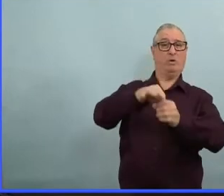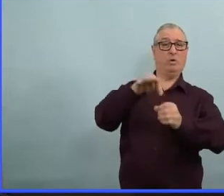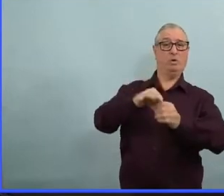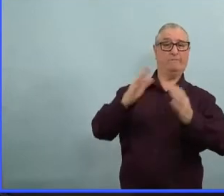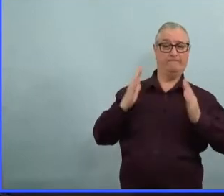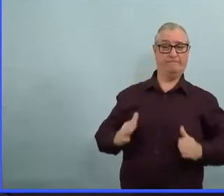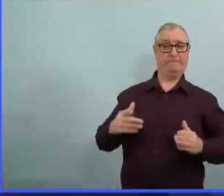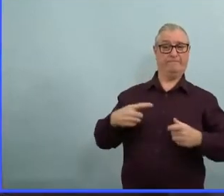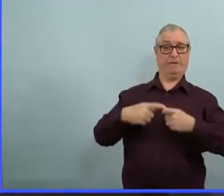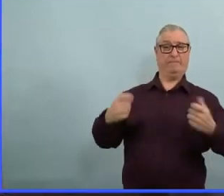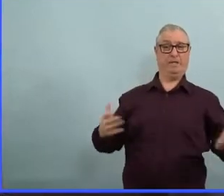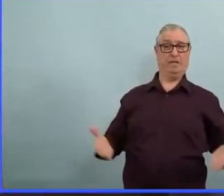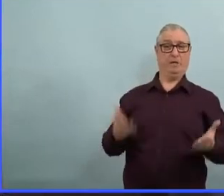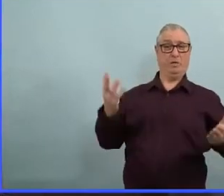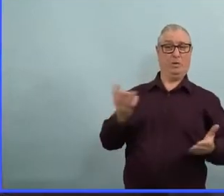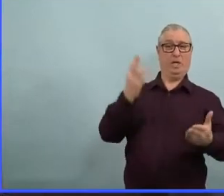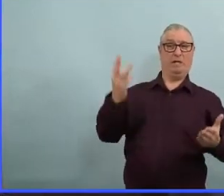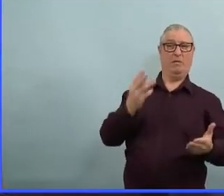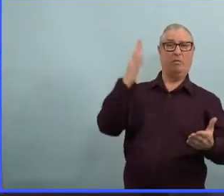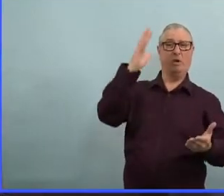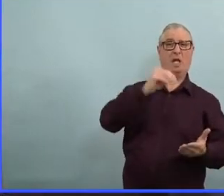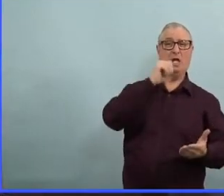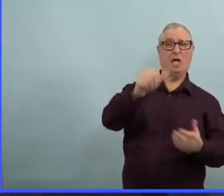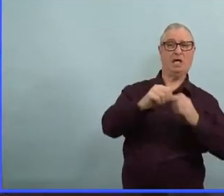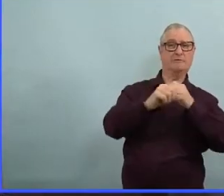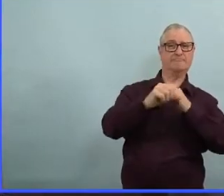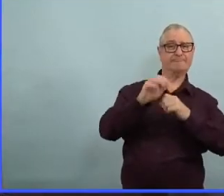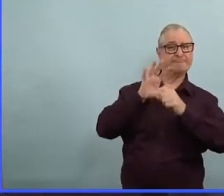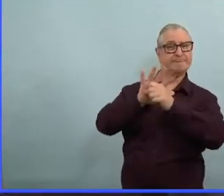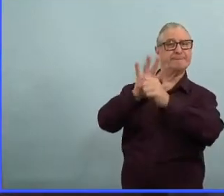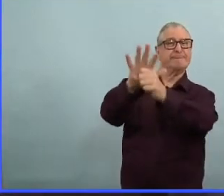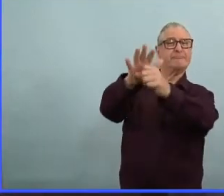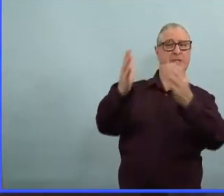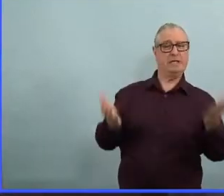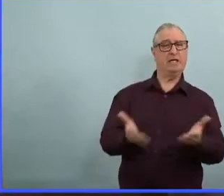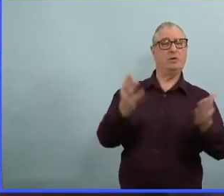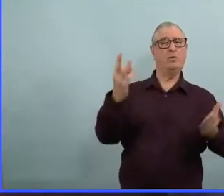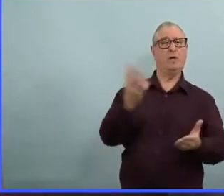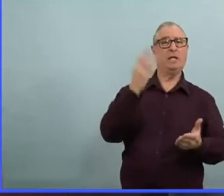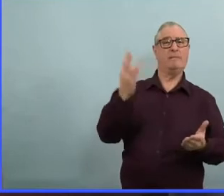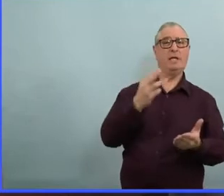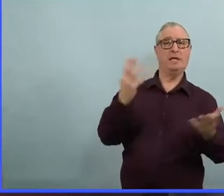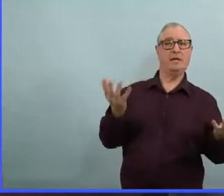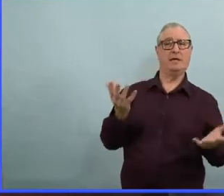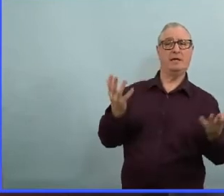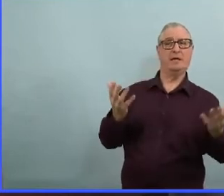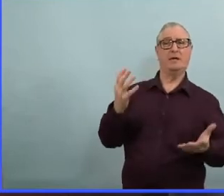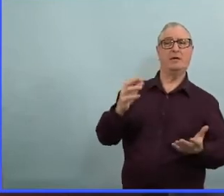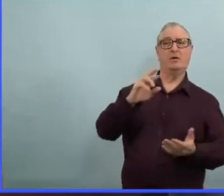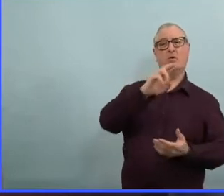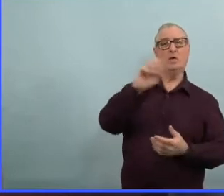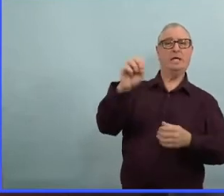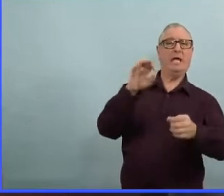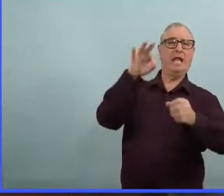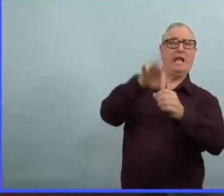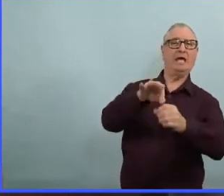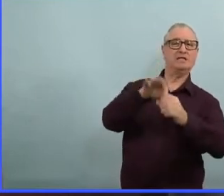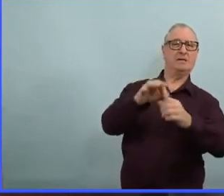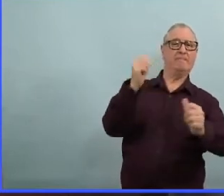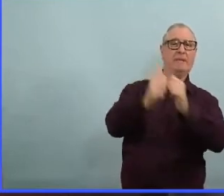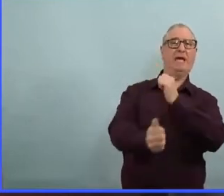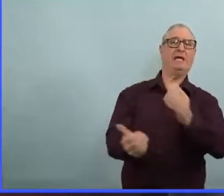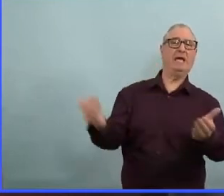de Winnipeg, qui sont bien plus nombreux ? Bon, en tant que gouvernement, depuis le premier jour, ça a toujours été très important,